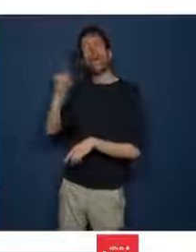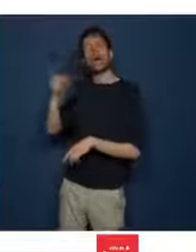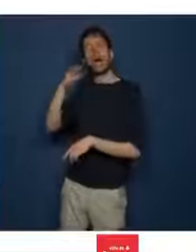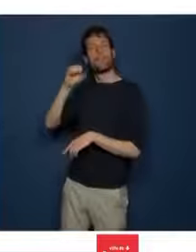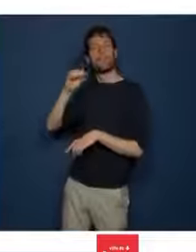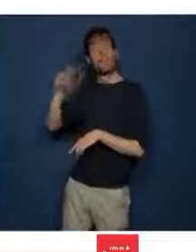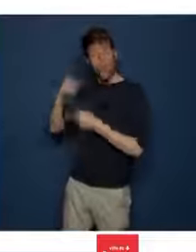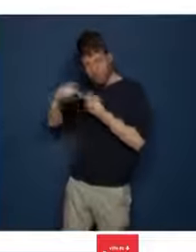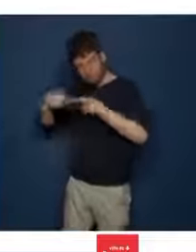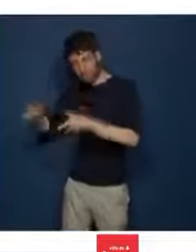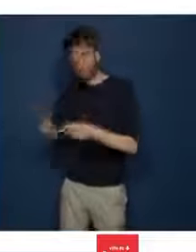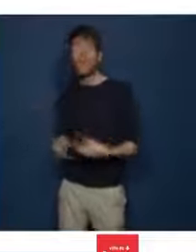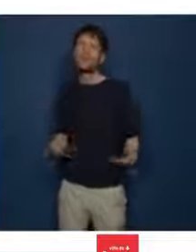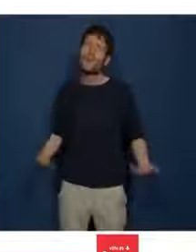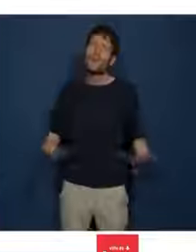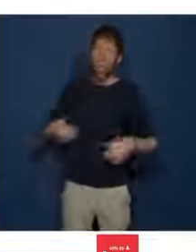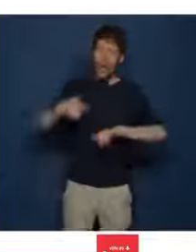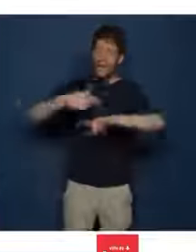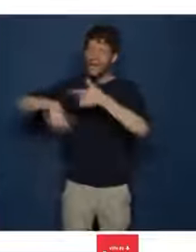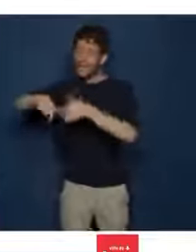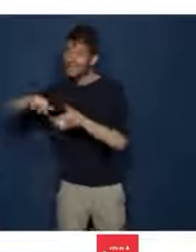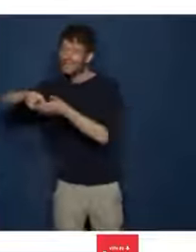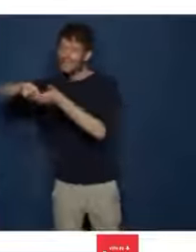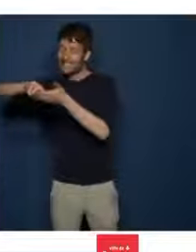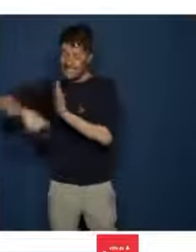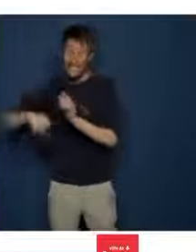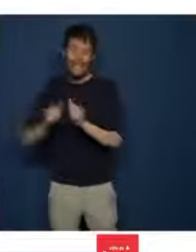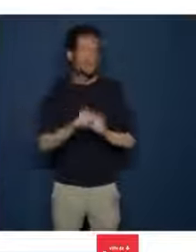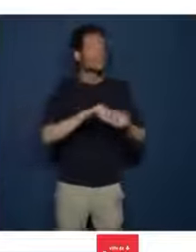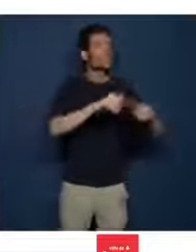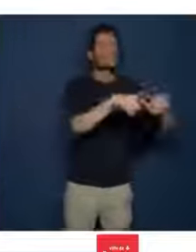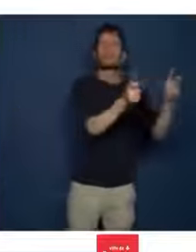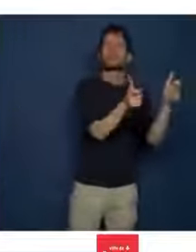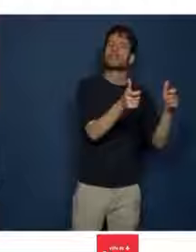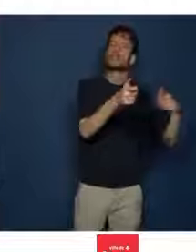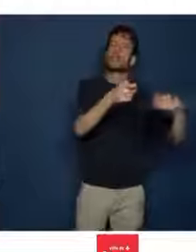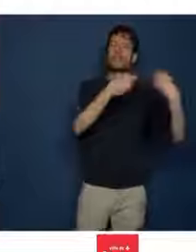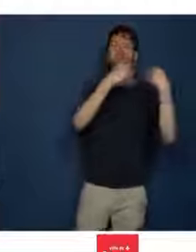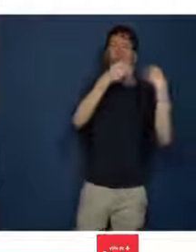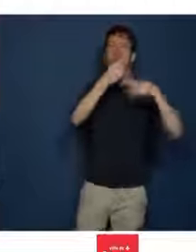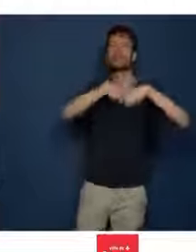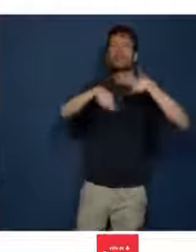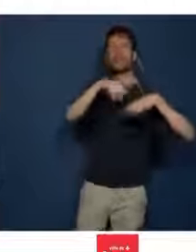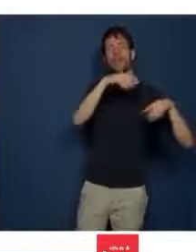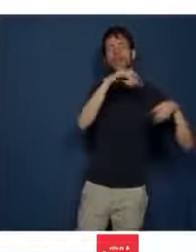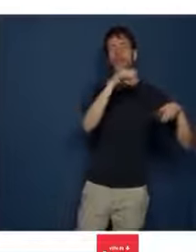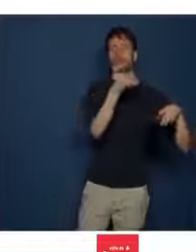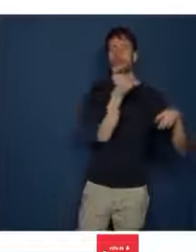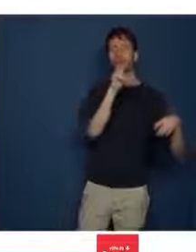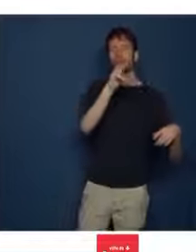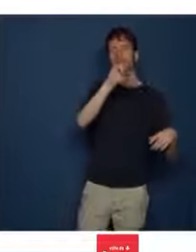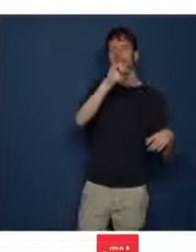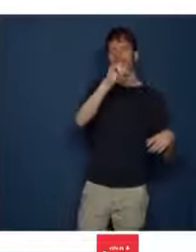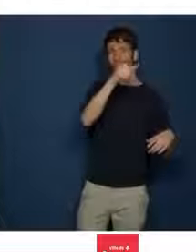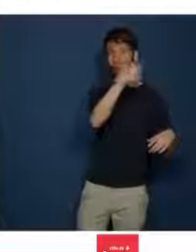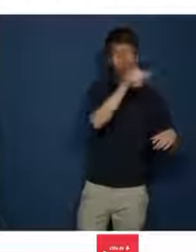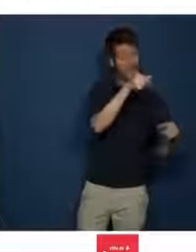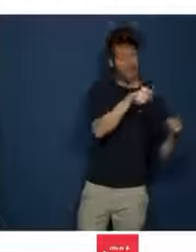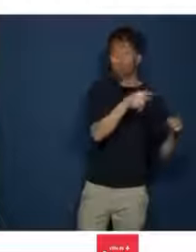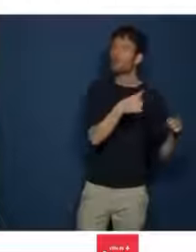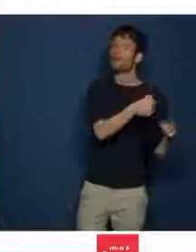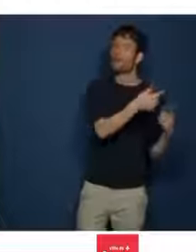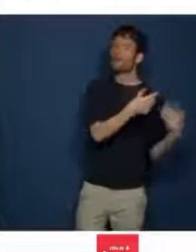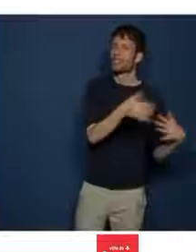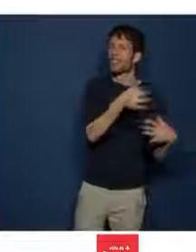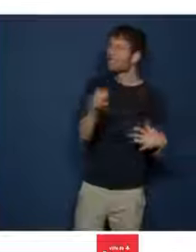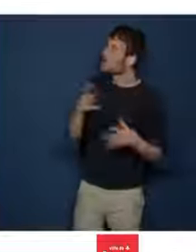entre notre municipalité et le promoteur Junia, qui a déjà fait savoir qu'il entendait priver la société d'horticulture de la grande salle dont